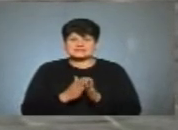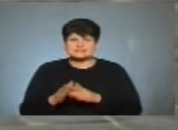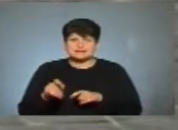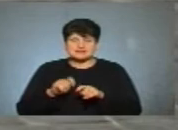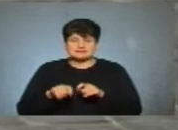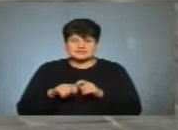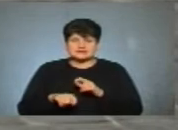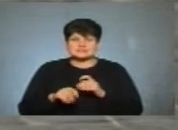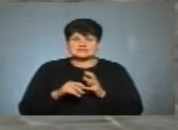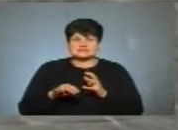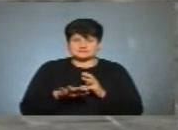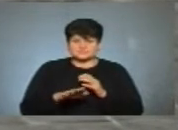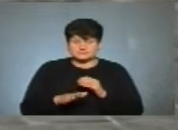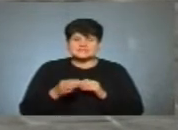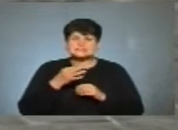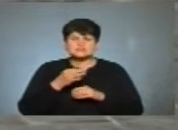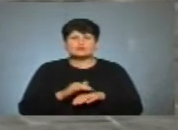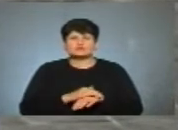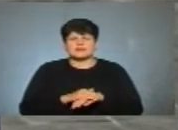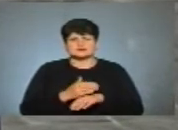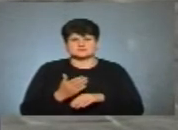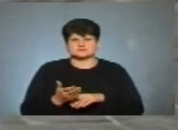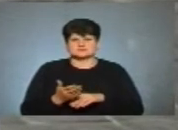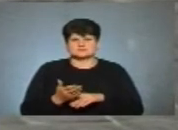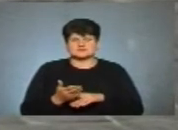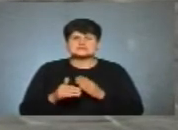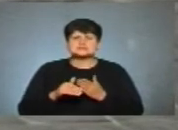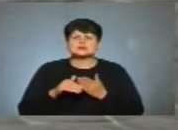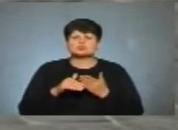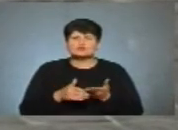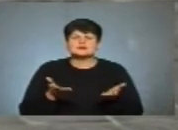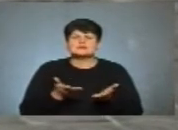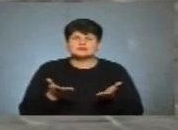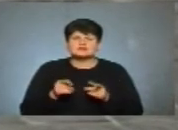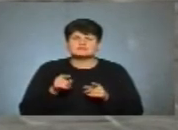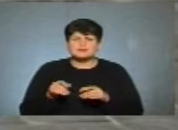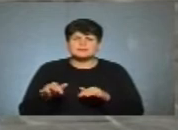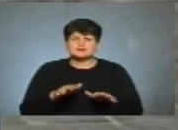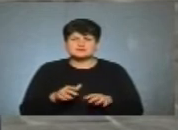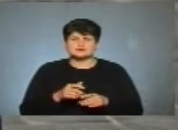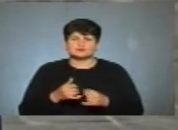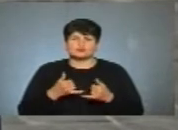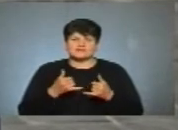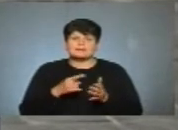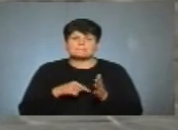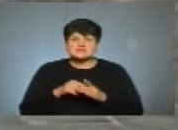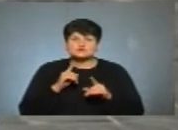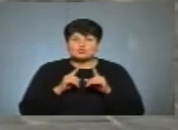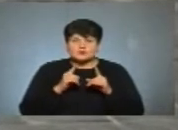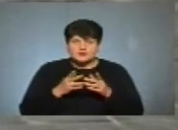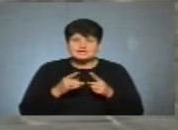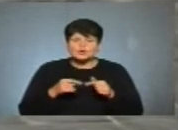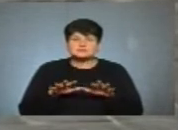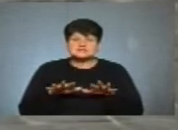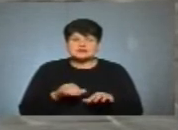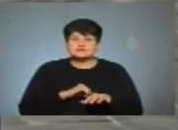земельних ресурсів країни. Скажіть, будь ласка, за допомогою яких самих механізмів і повноважень міської ради, як органу